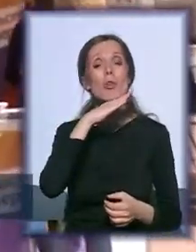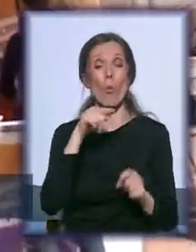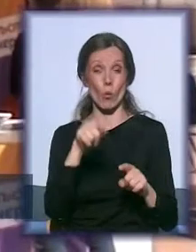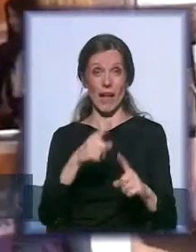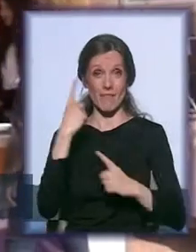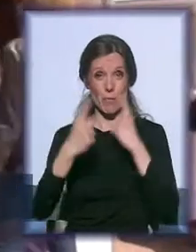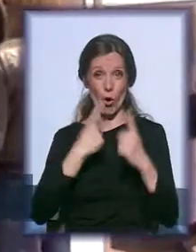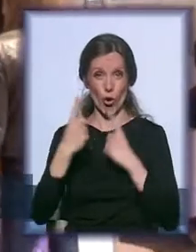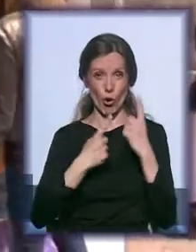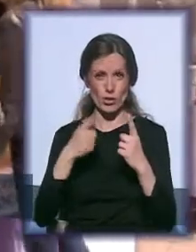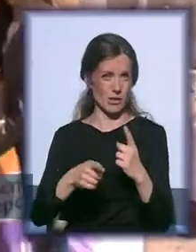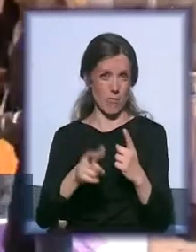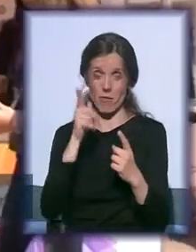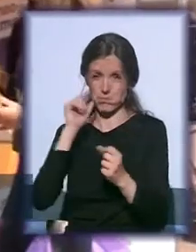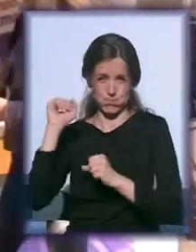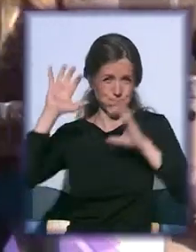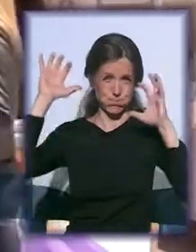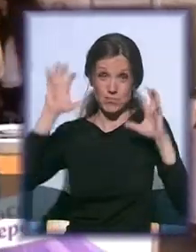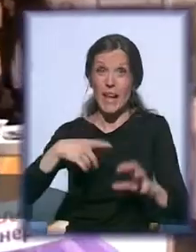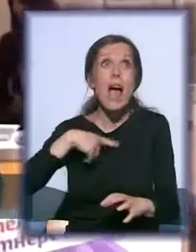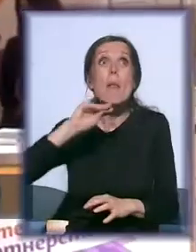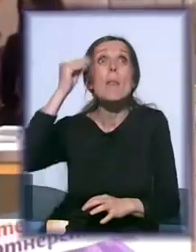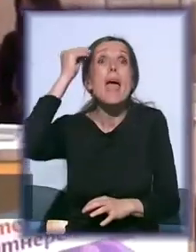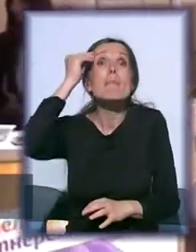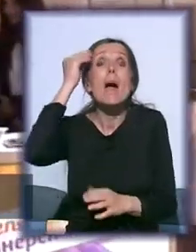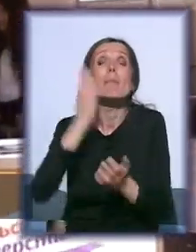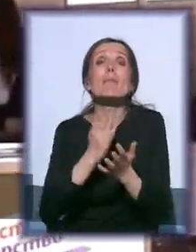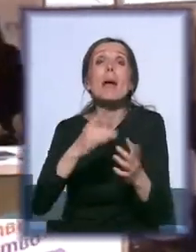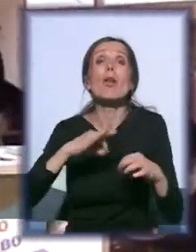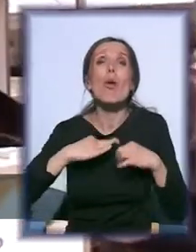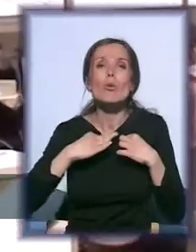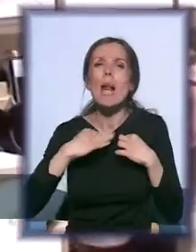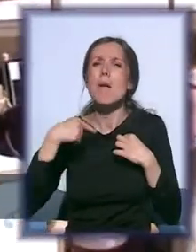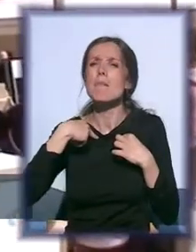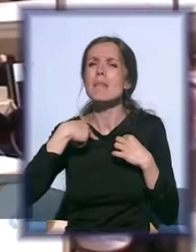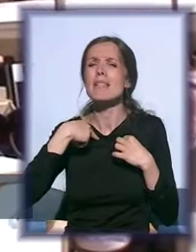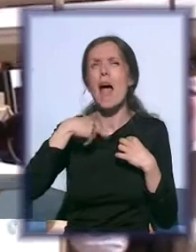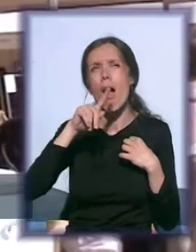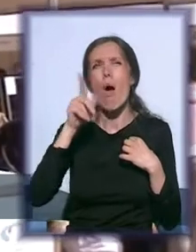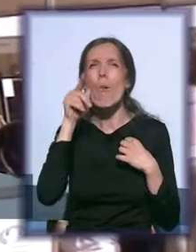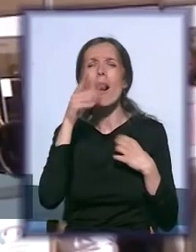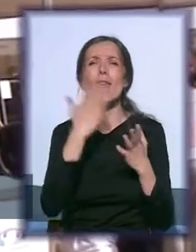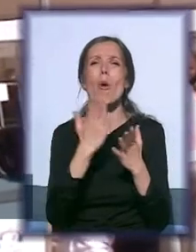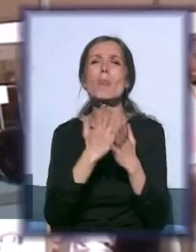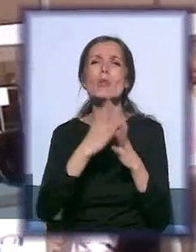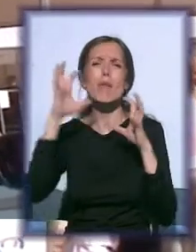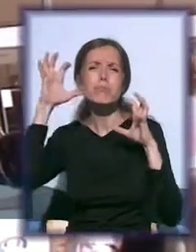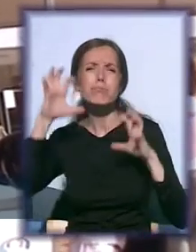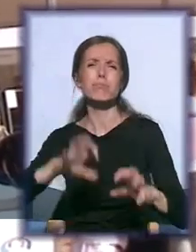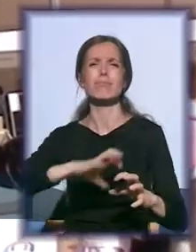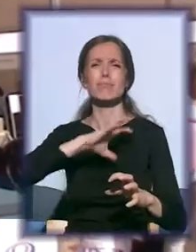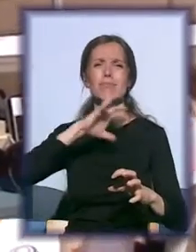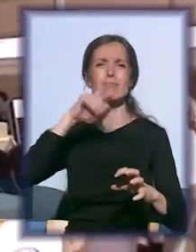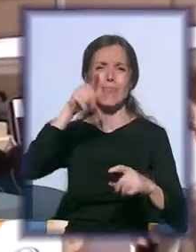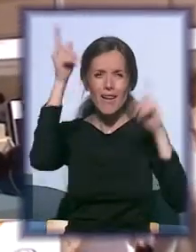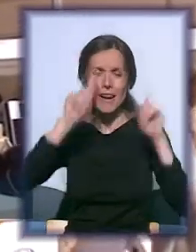okolnostima onakvog jednog nevremena koje ja ne pamtim u jutarnjim časom, obično smo navikli da nevreme, pa predveće bude i tako